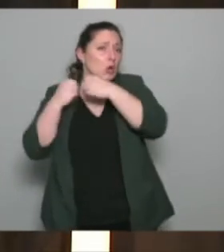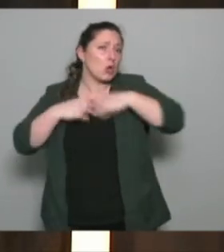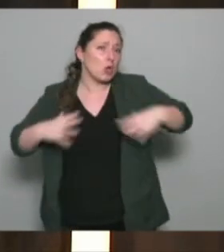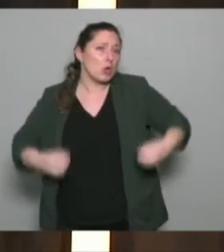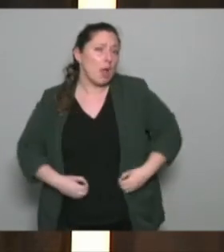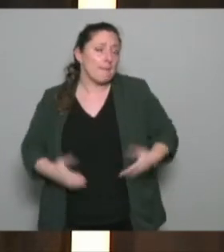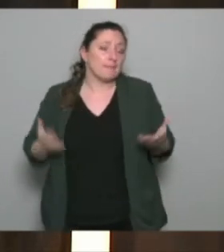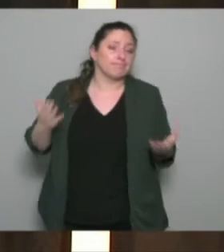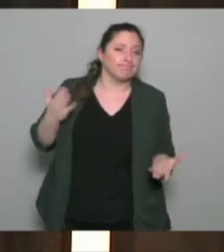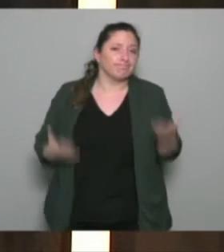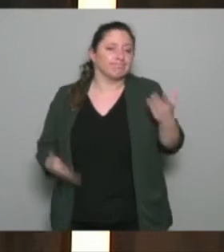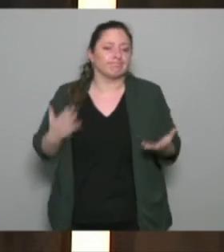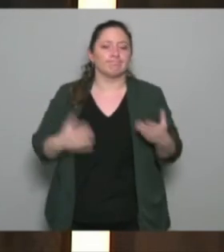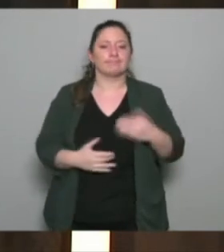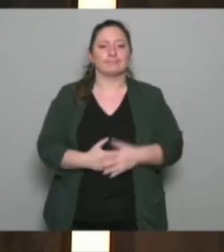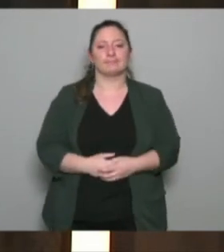une discipline